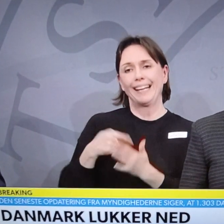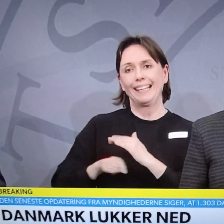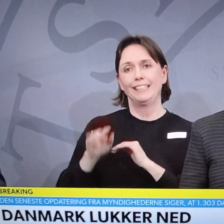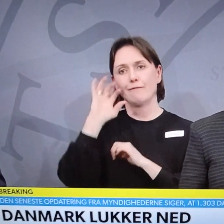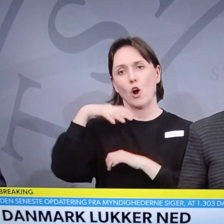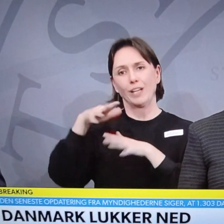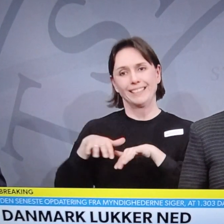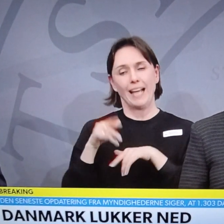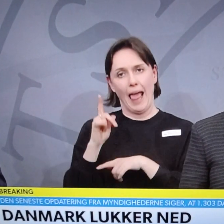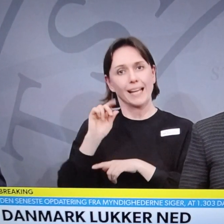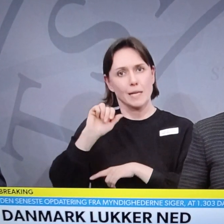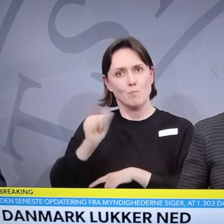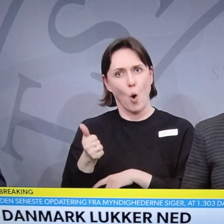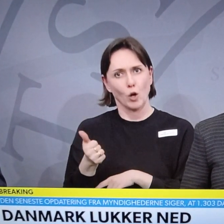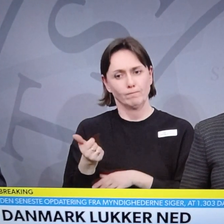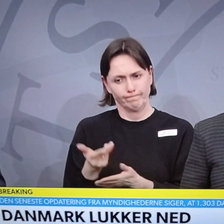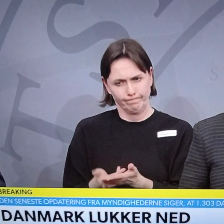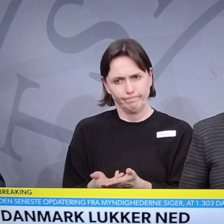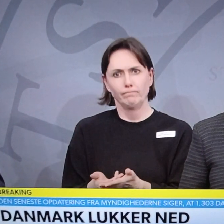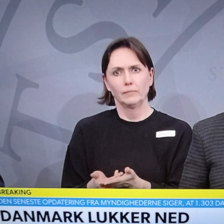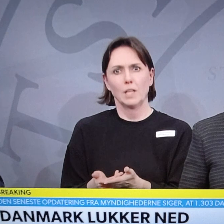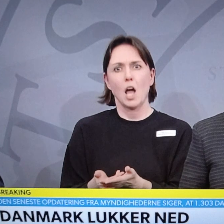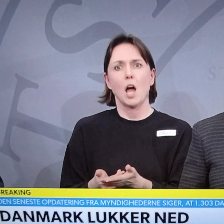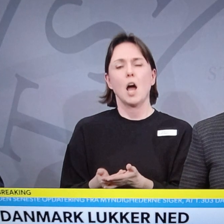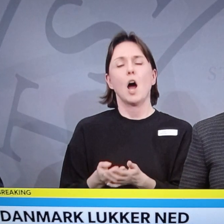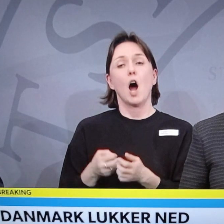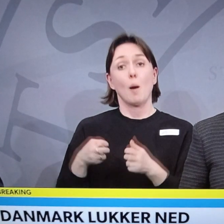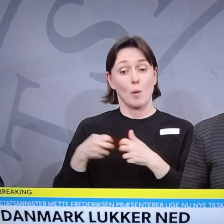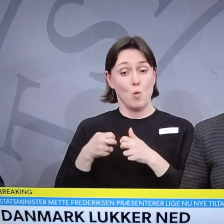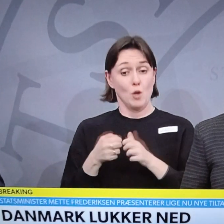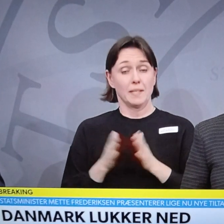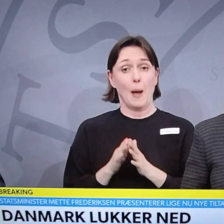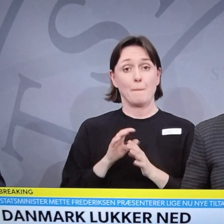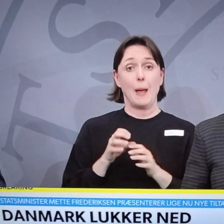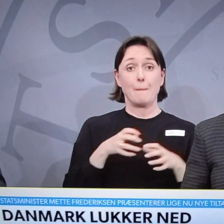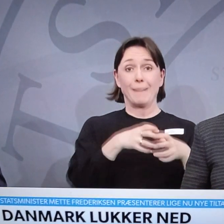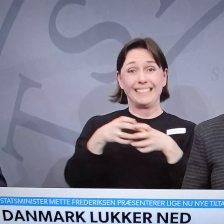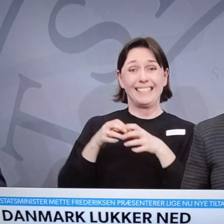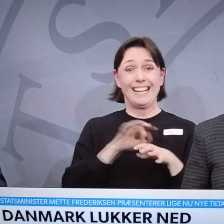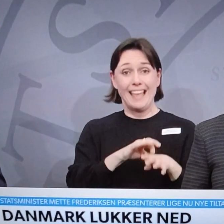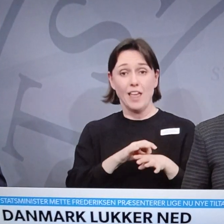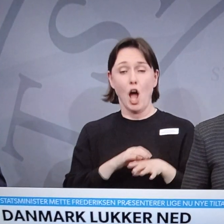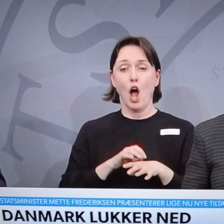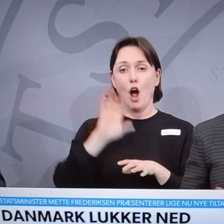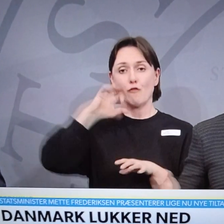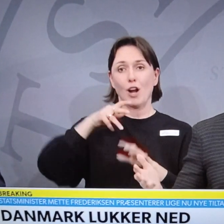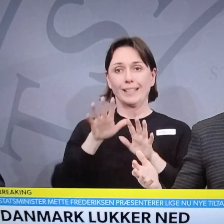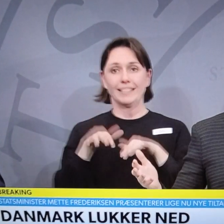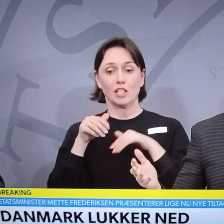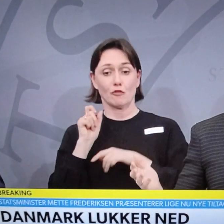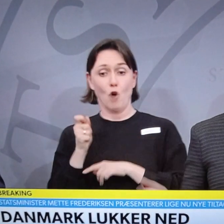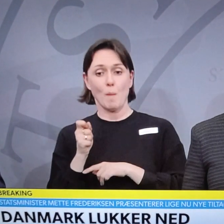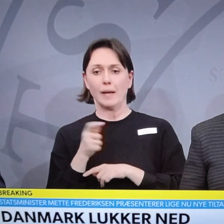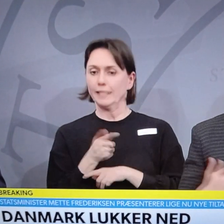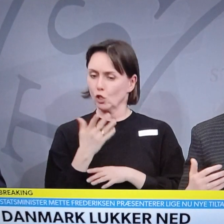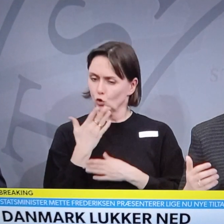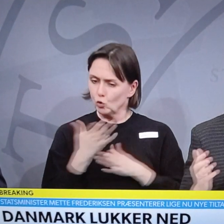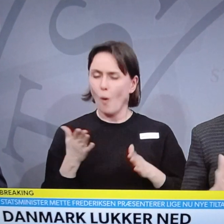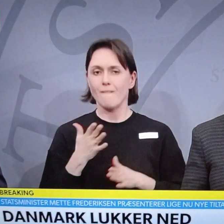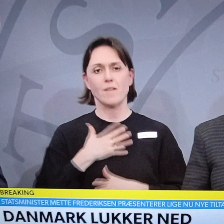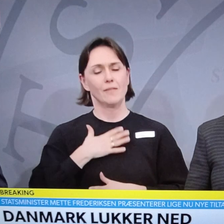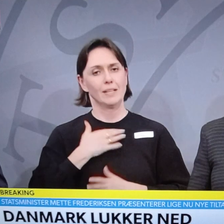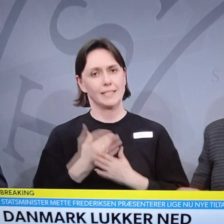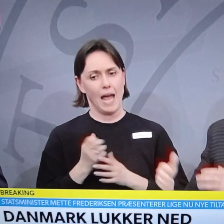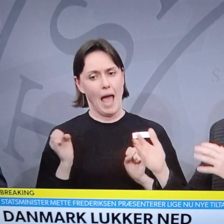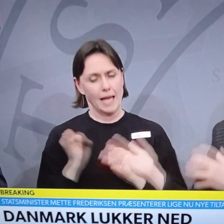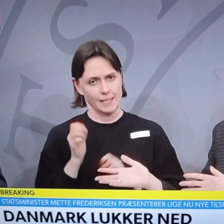Og på mødet med partilederne og Folketingets formand var der meget, meget stor velvælge til at få hastebehandling på det